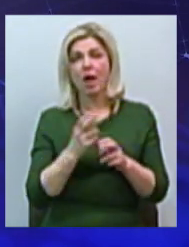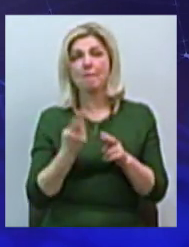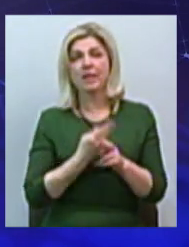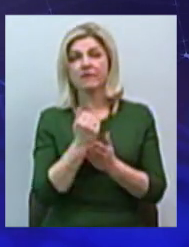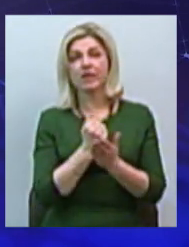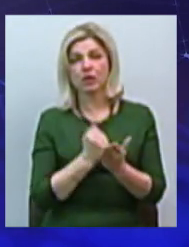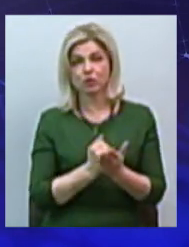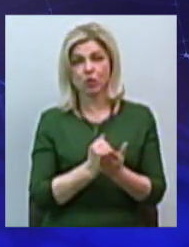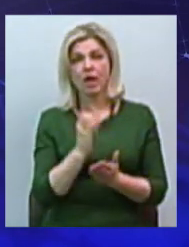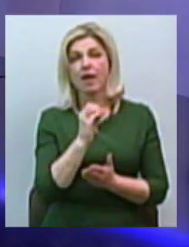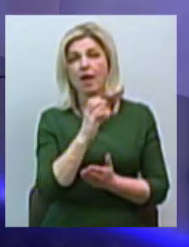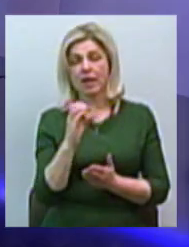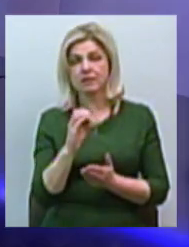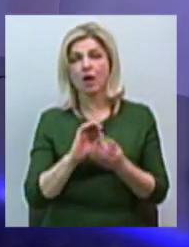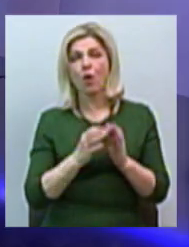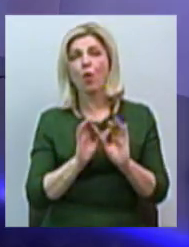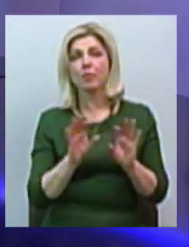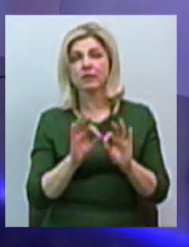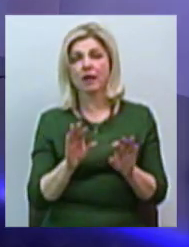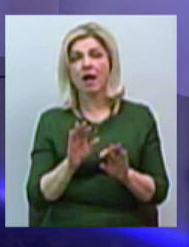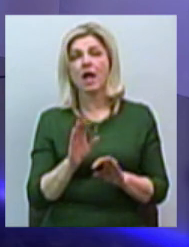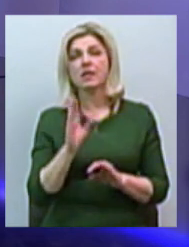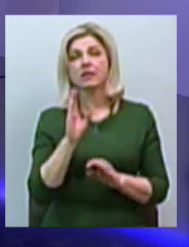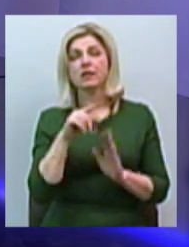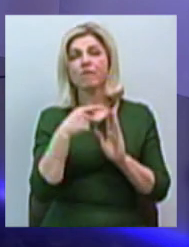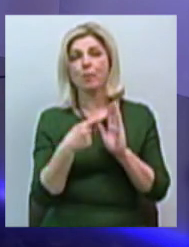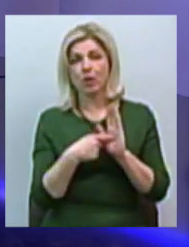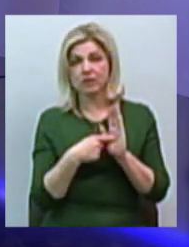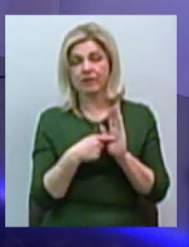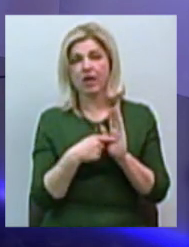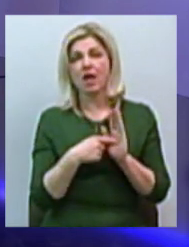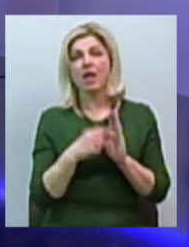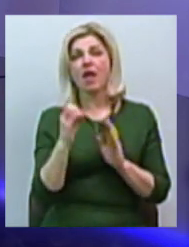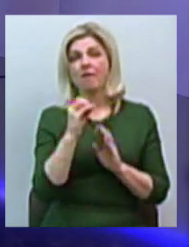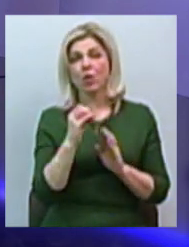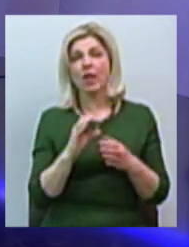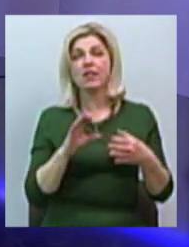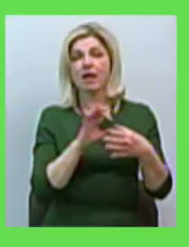прокомментировал вице-премьер-министр з питань евро-интеграції Дмитро Кулеба. Можем послушать.